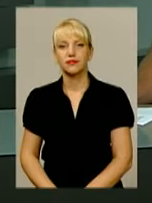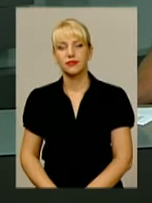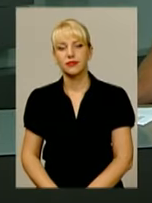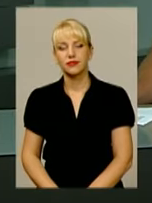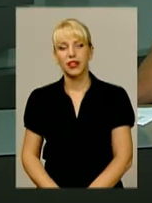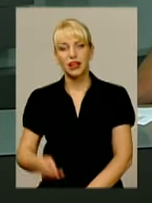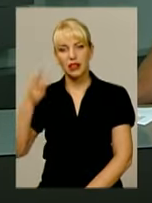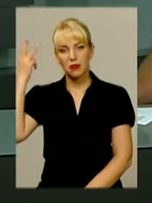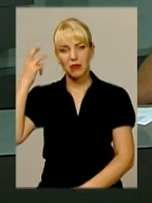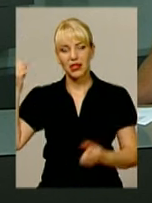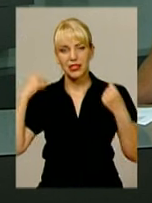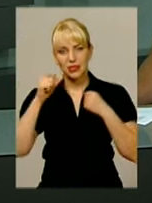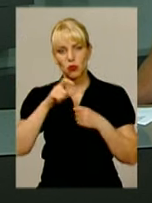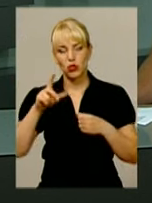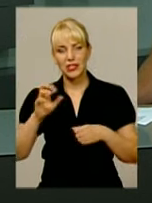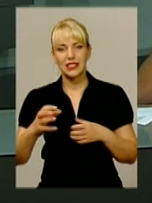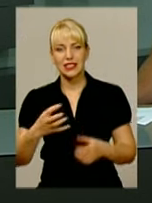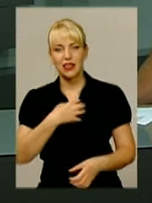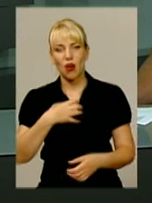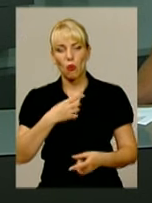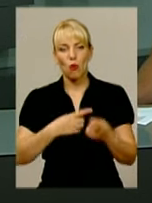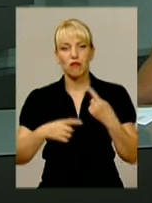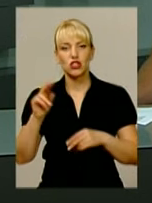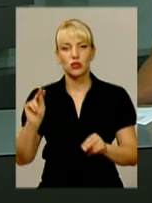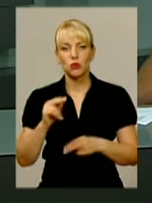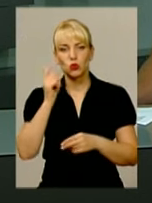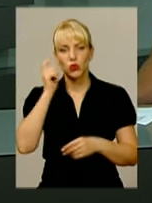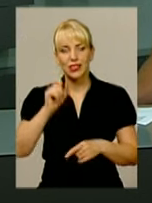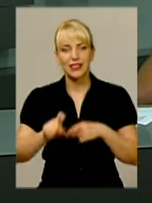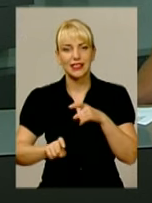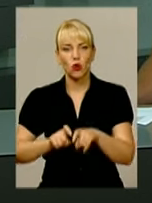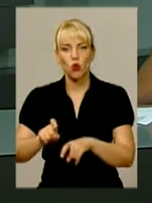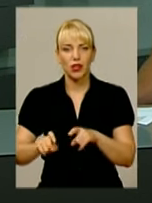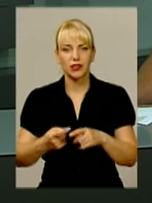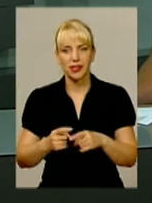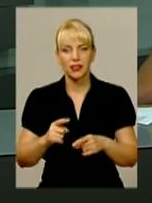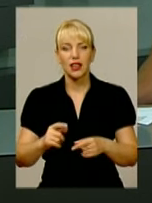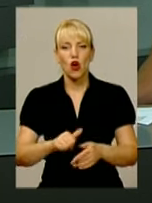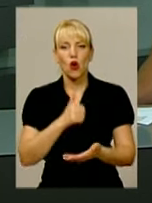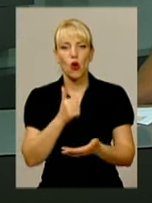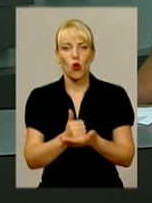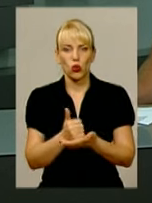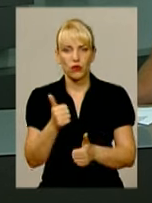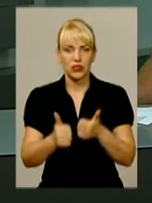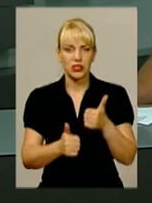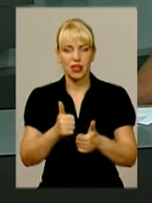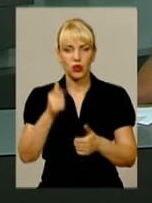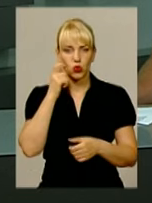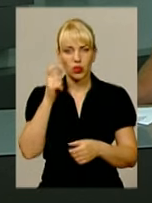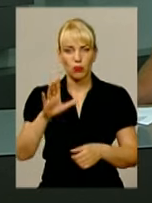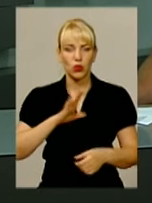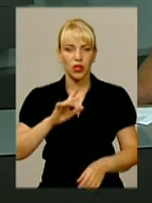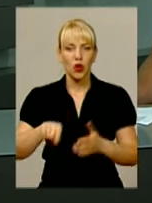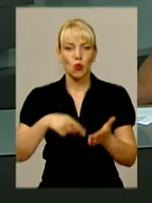Хмельницькі спортсмени з нагородами повернулися з Чемпіонату України з легкої атлетики. Головні старти країни відбулися в